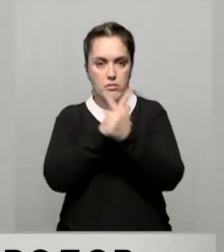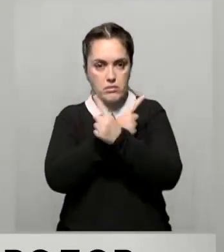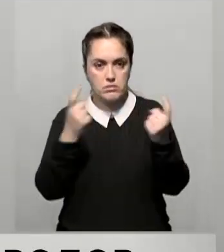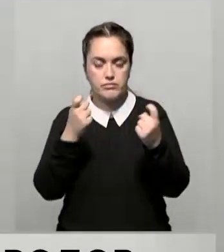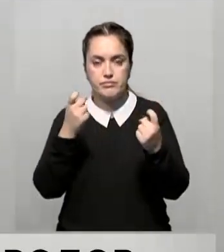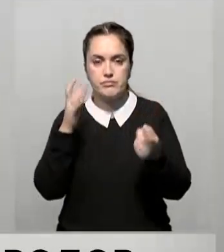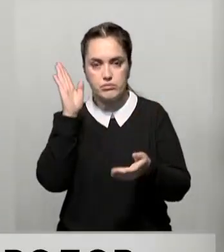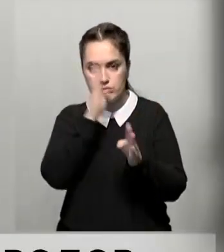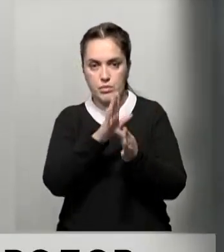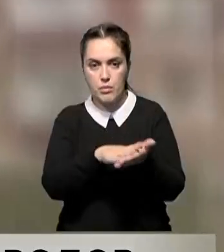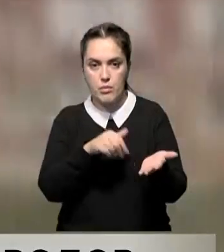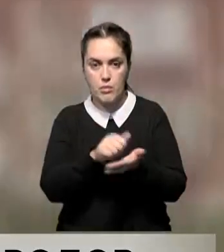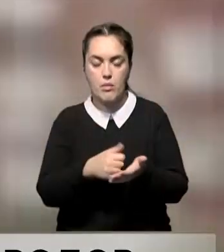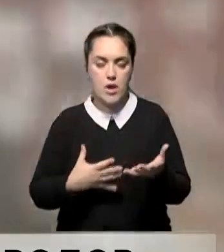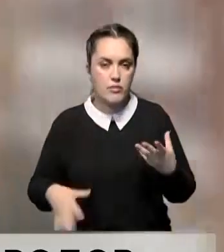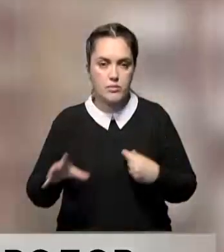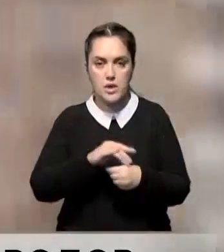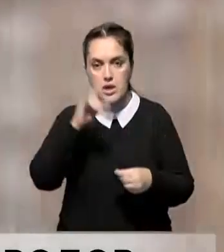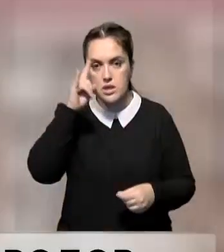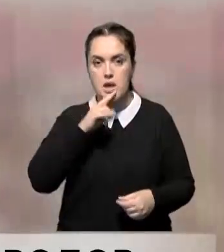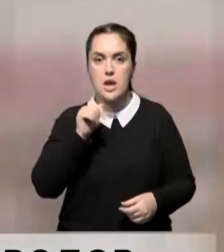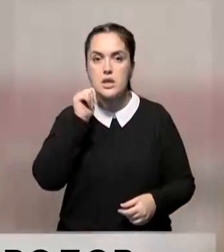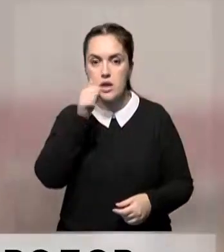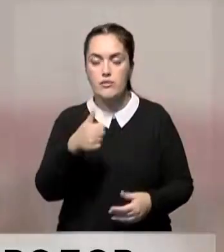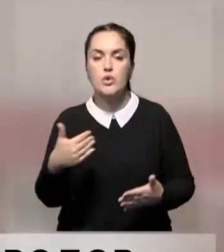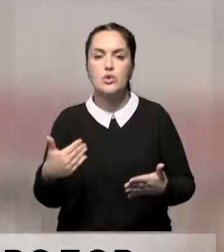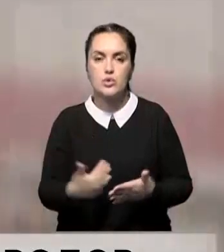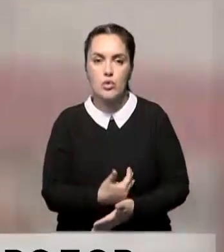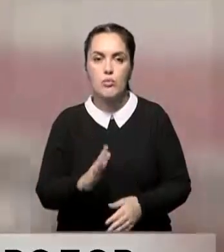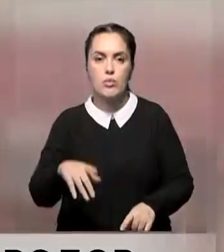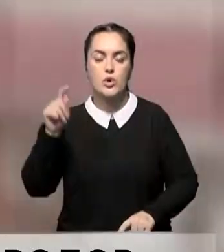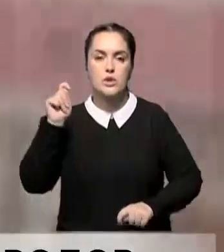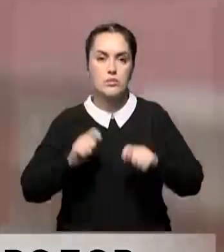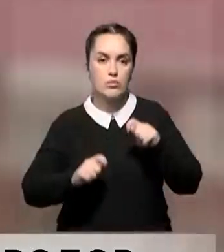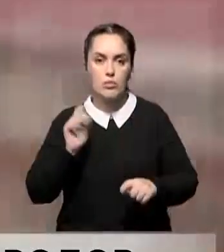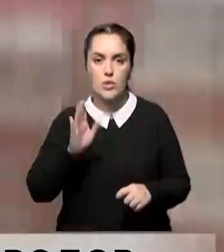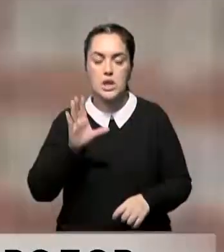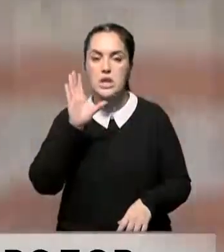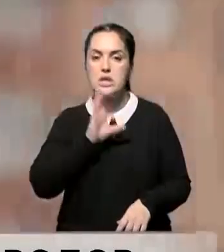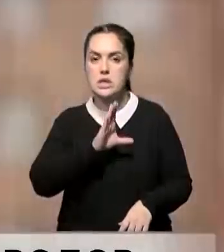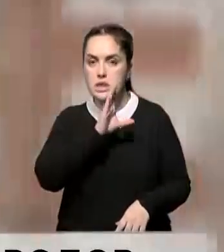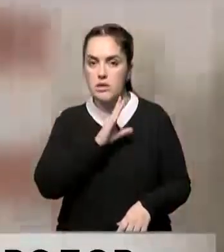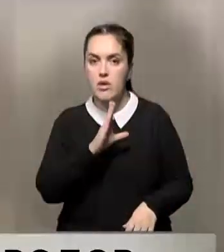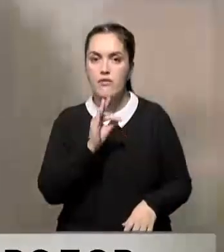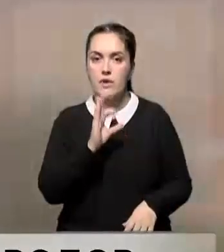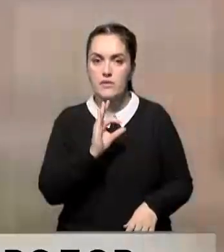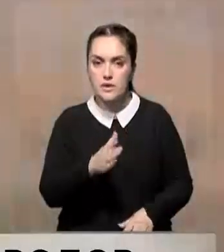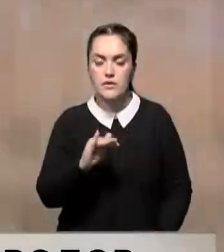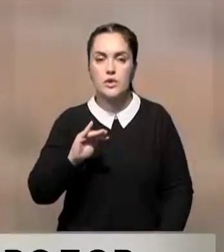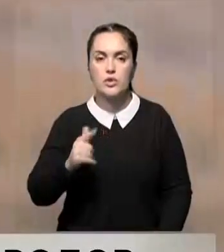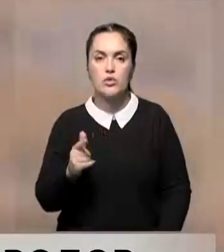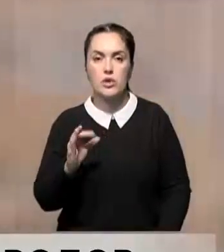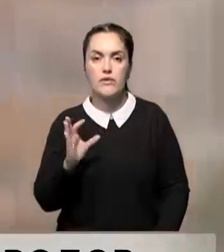В Казгидромете объявили штормовое предупреждение почти во всех регионах Казахстана. Завтра снова обещают дождь на